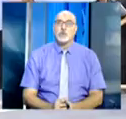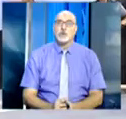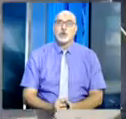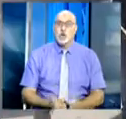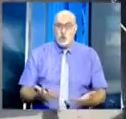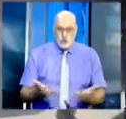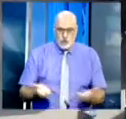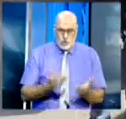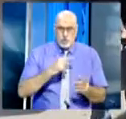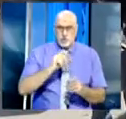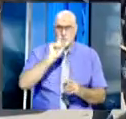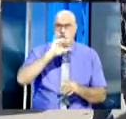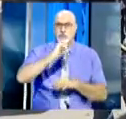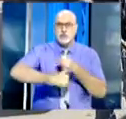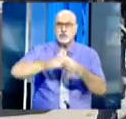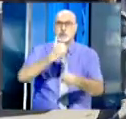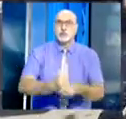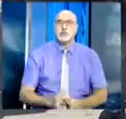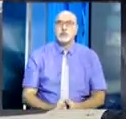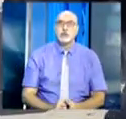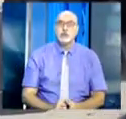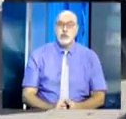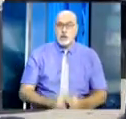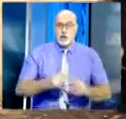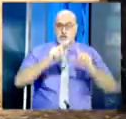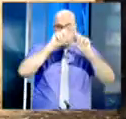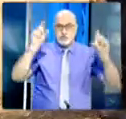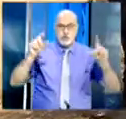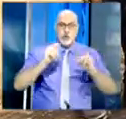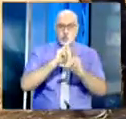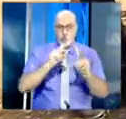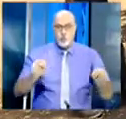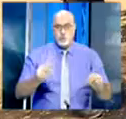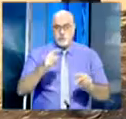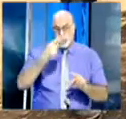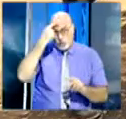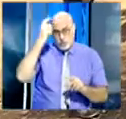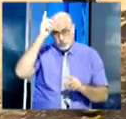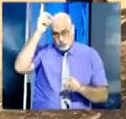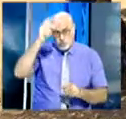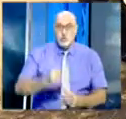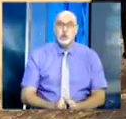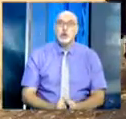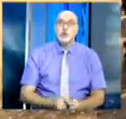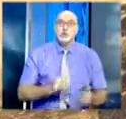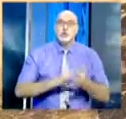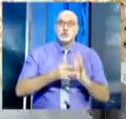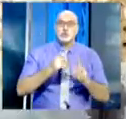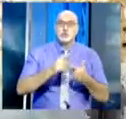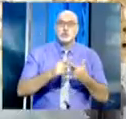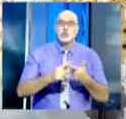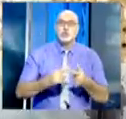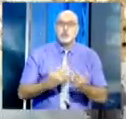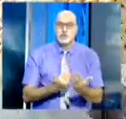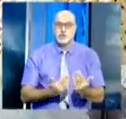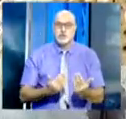السنة الدراسية النظافة من الإيمان هكذا أجمع من صادفناهم اليوم والعزم يحظوهم لوضع أبنائهم